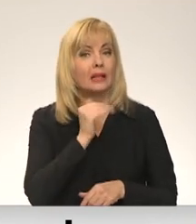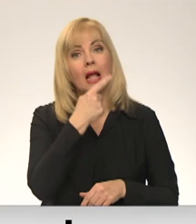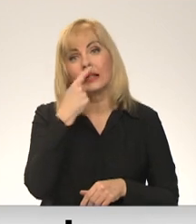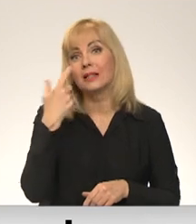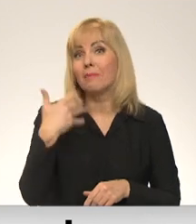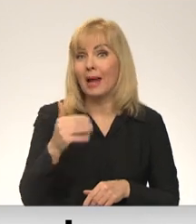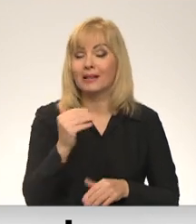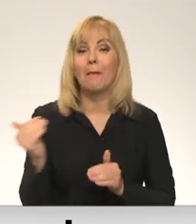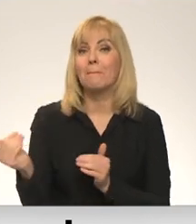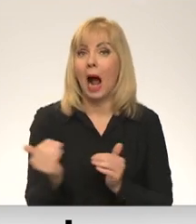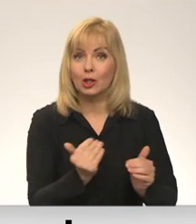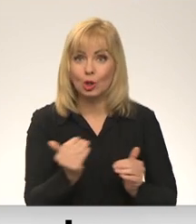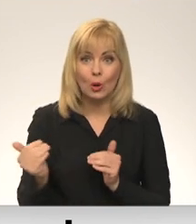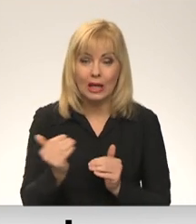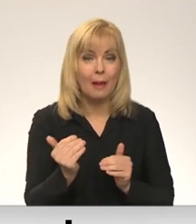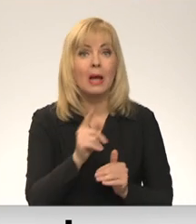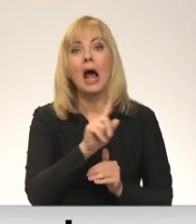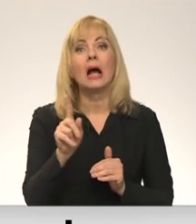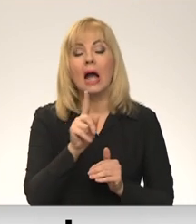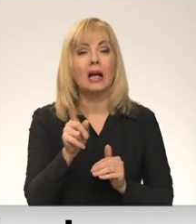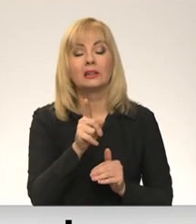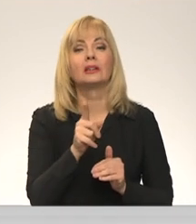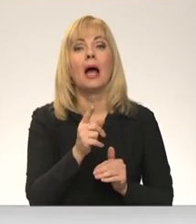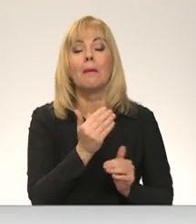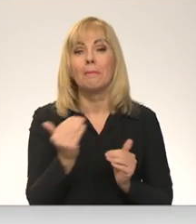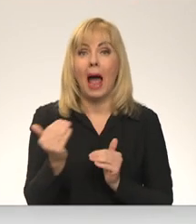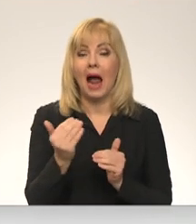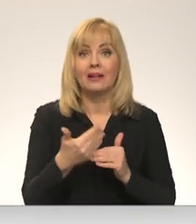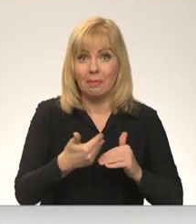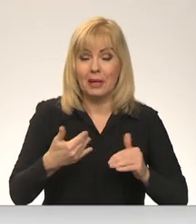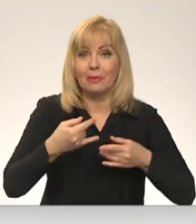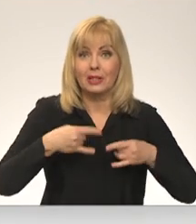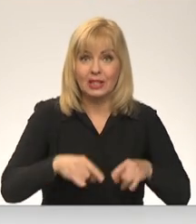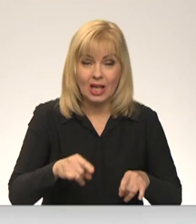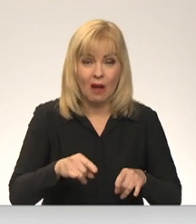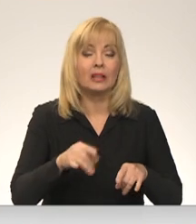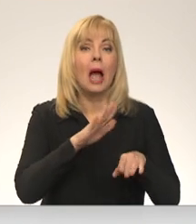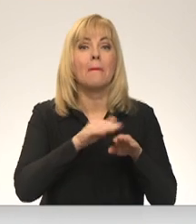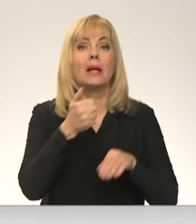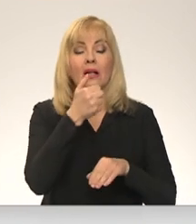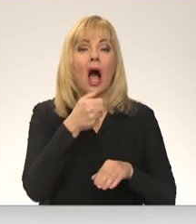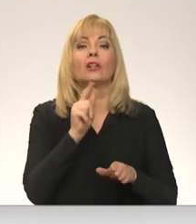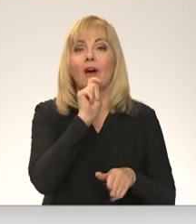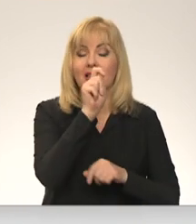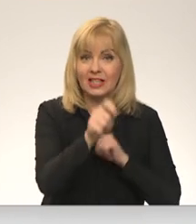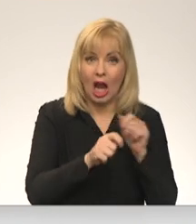150 mazuļiem. Šiem neiznastiem bērniņiem pienu varēs ziedot pilngadīgas māmiņas, kurām pašām ir